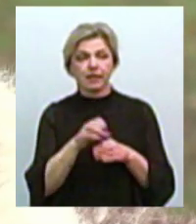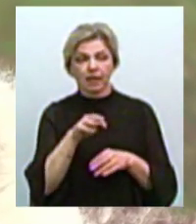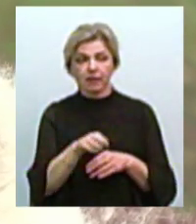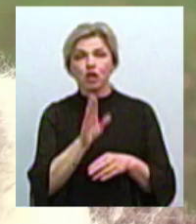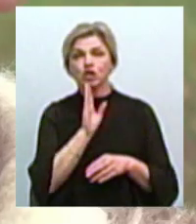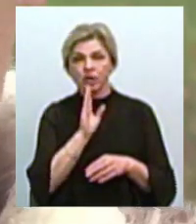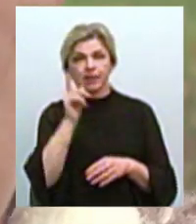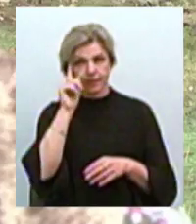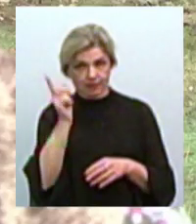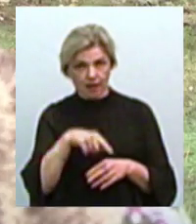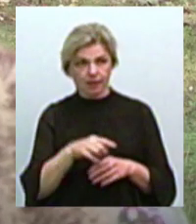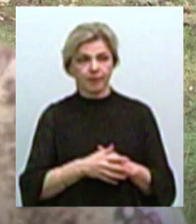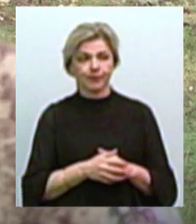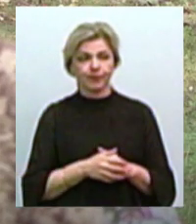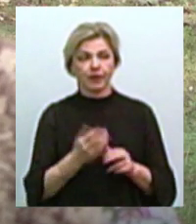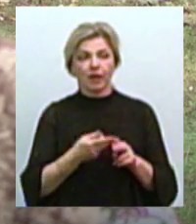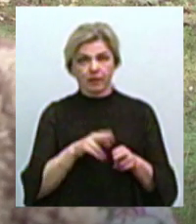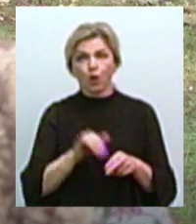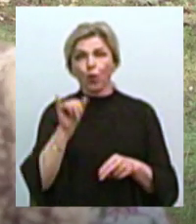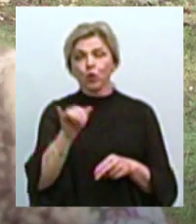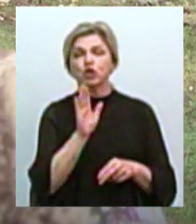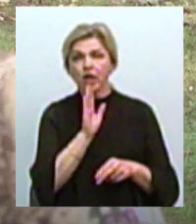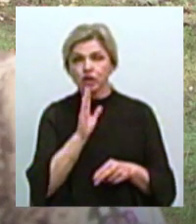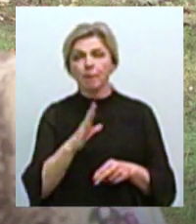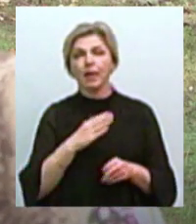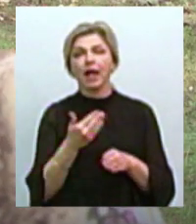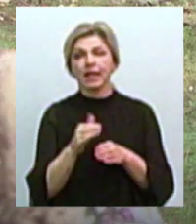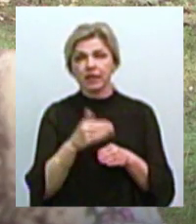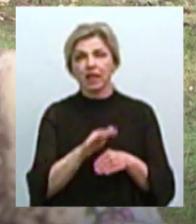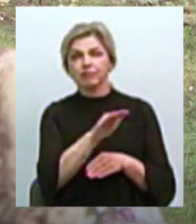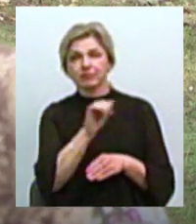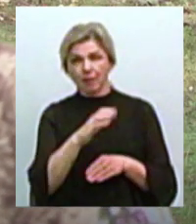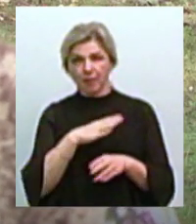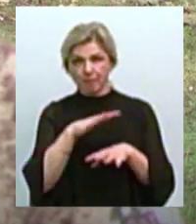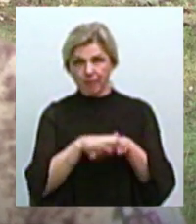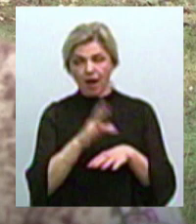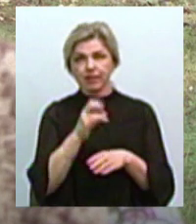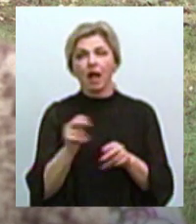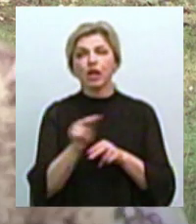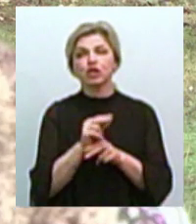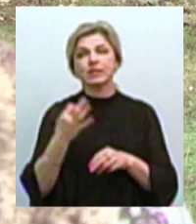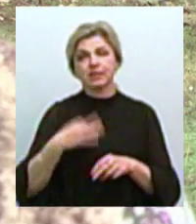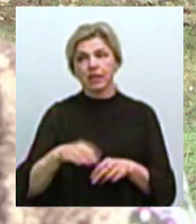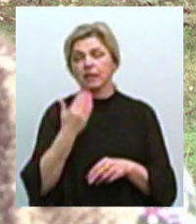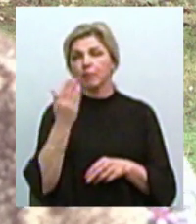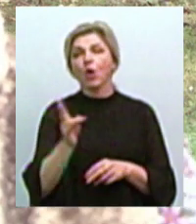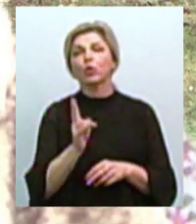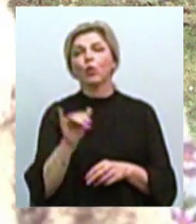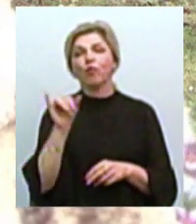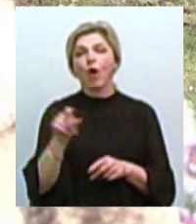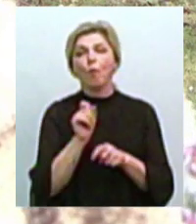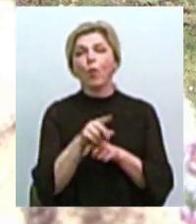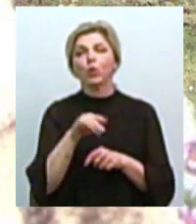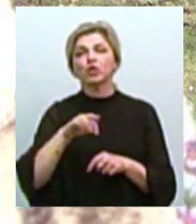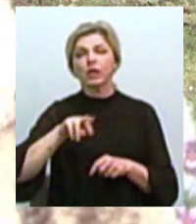знає. Зателефонувала, дійсно, жінки є кредит, який брала вона на лікування сина. Я спитала, хто у вас поручитель? Вона каже, ми брали його